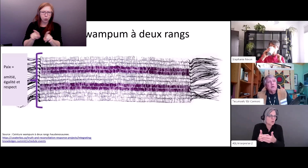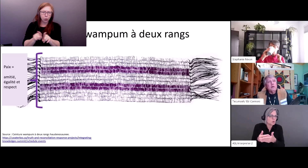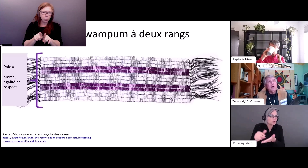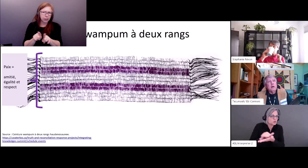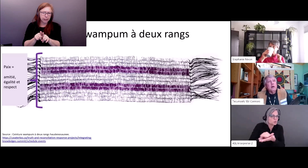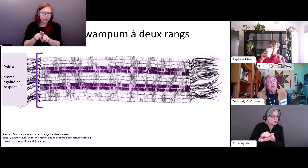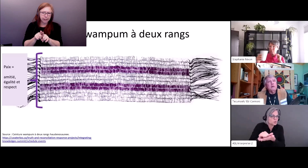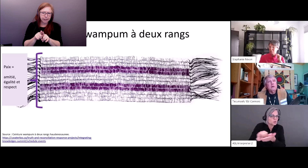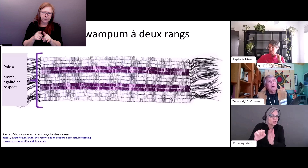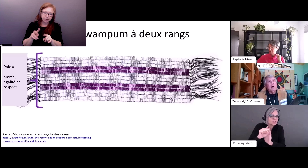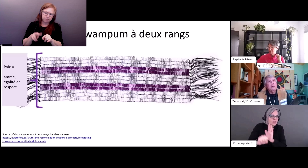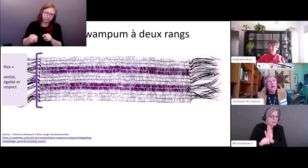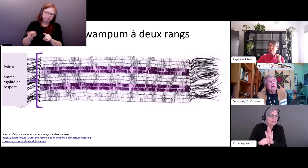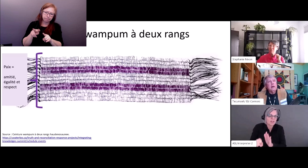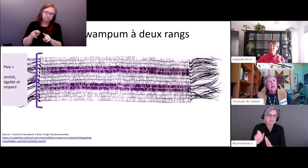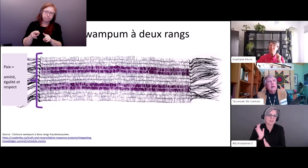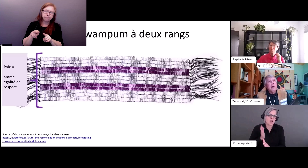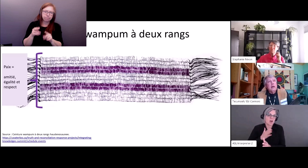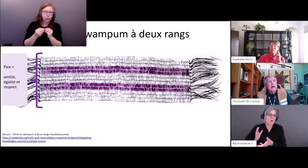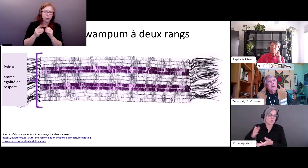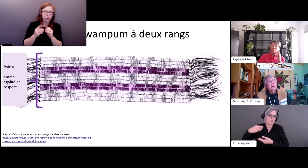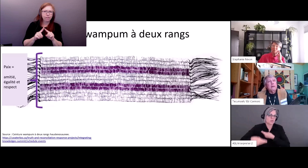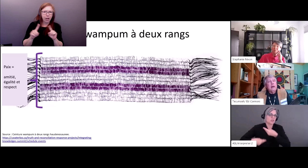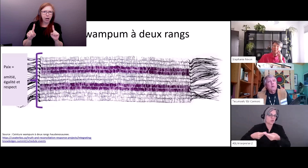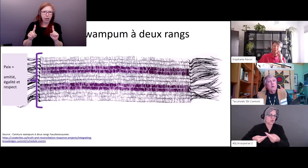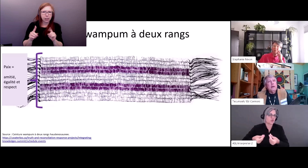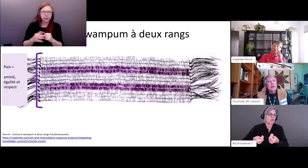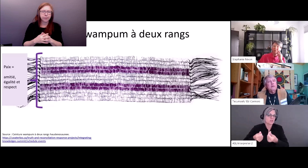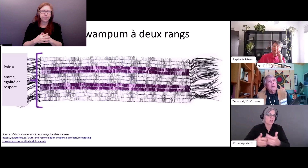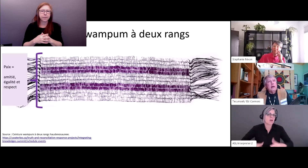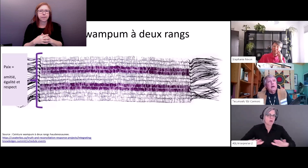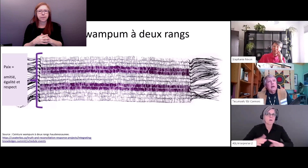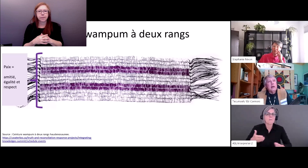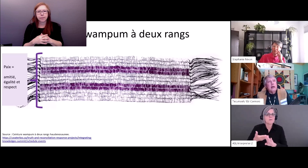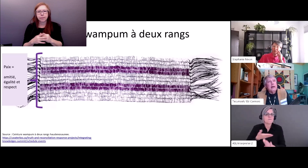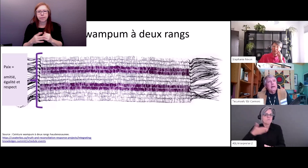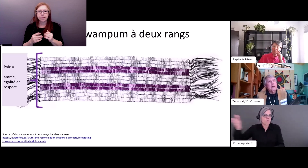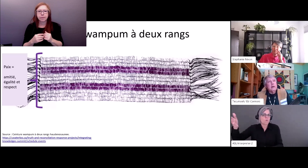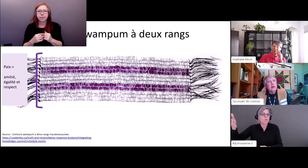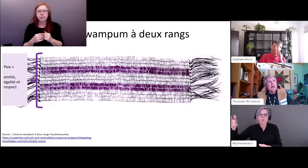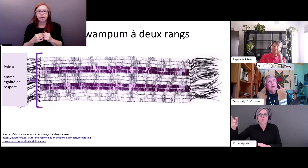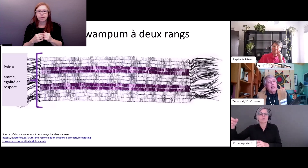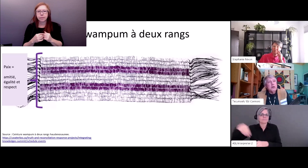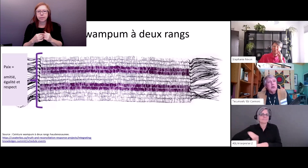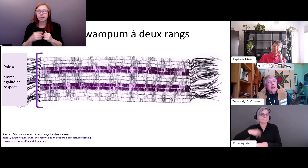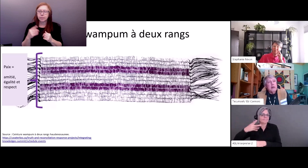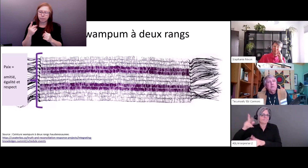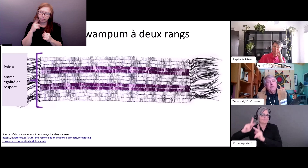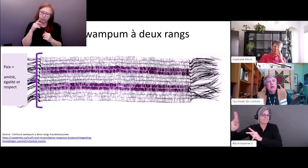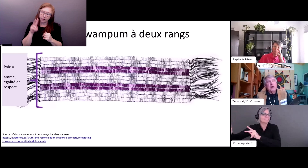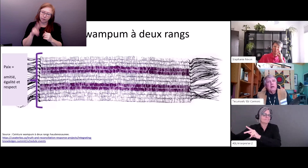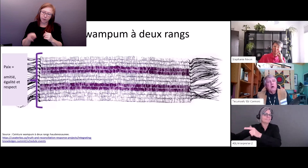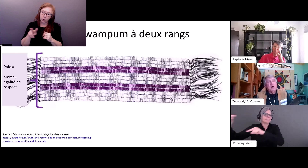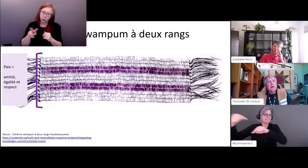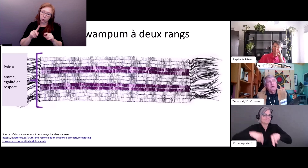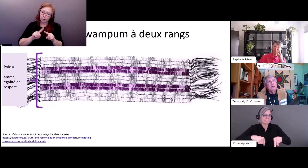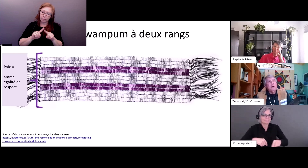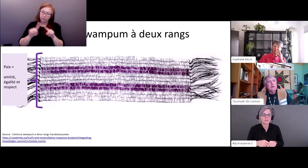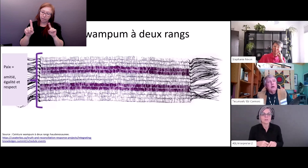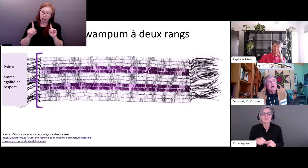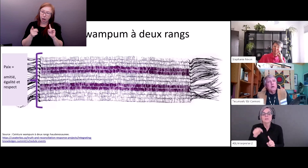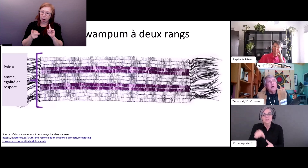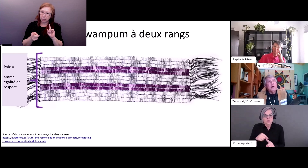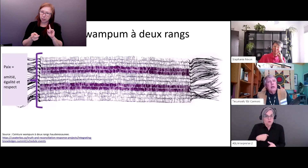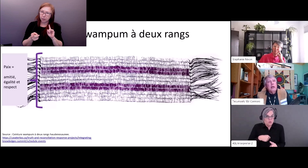nos terres traditionnelles jusqu'à ce que l'on rentre en contact lorsqu'on a vécu là-bas les néerlandais